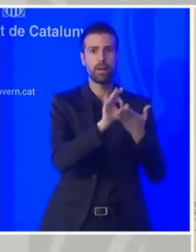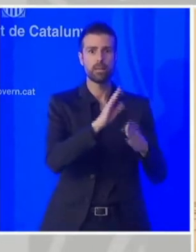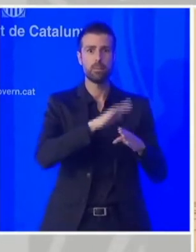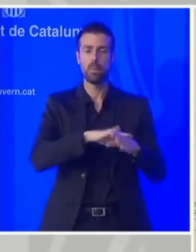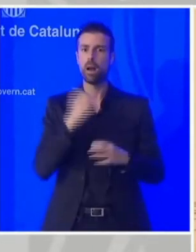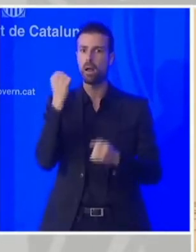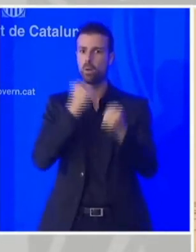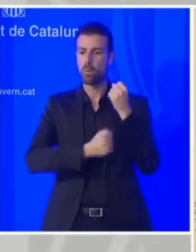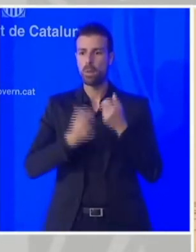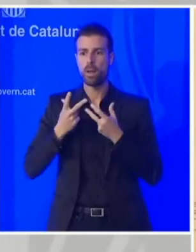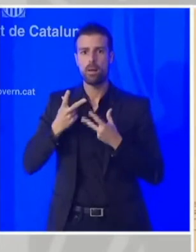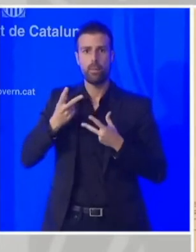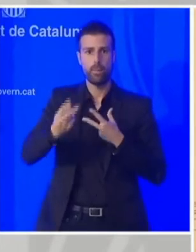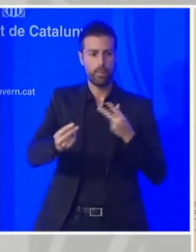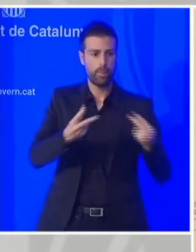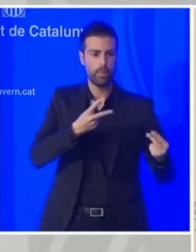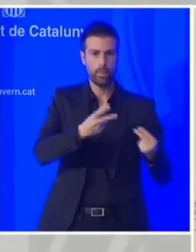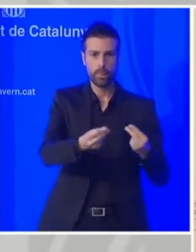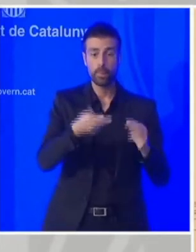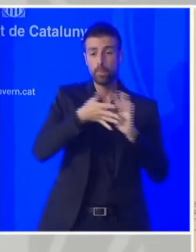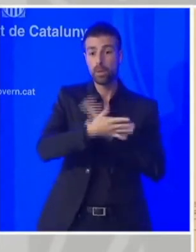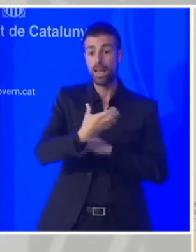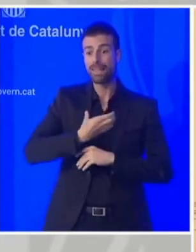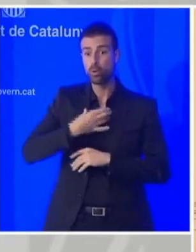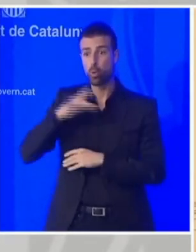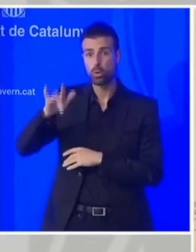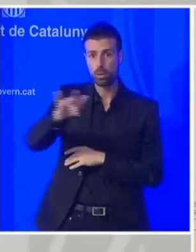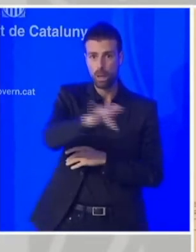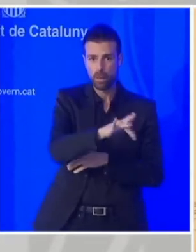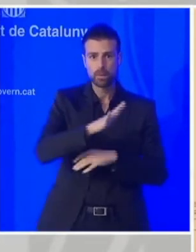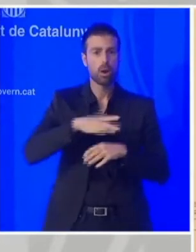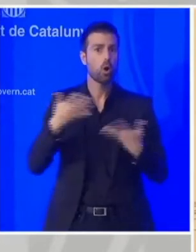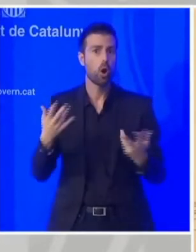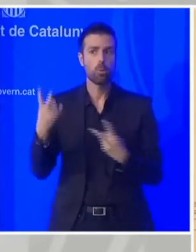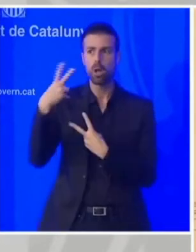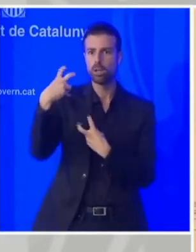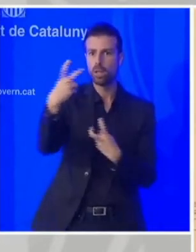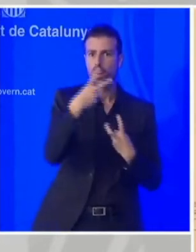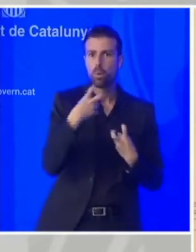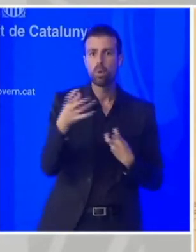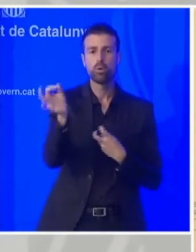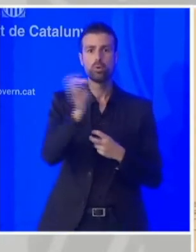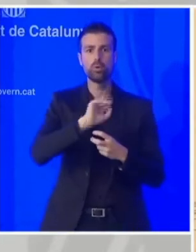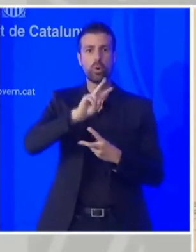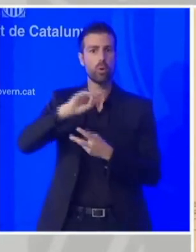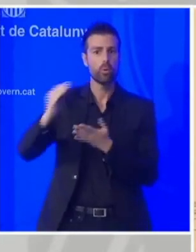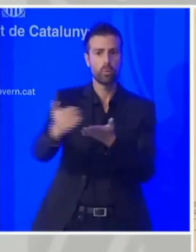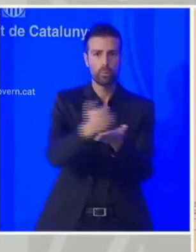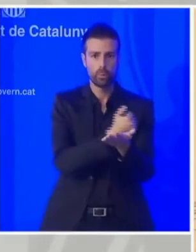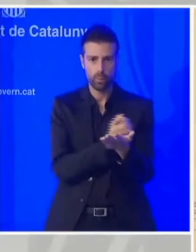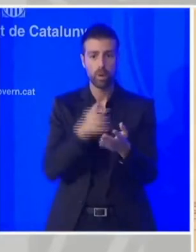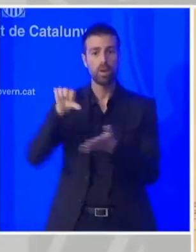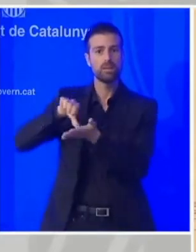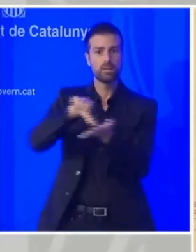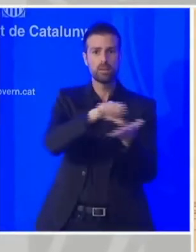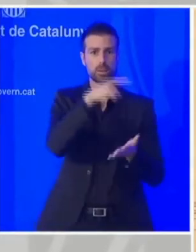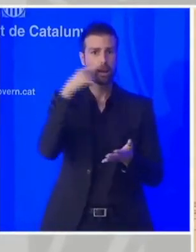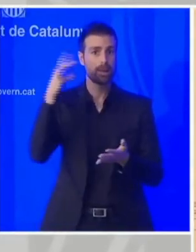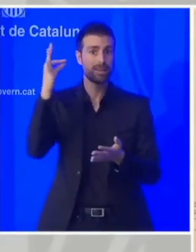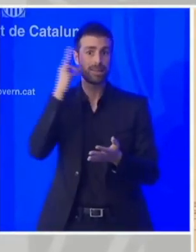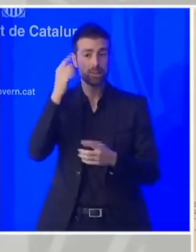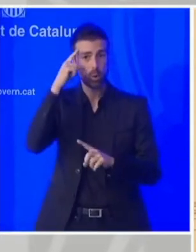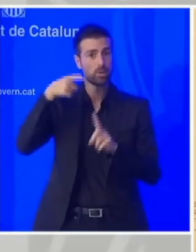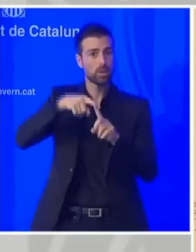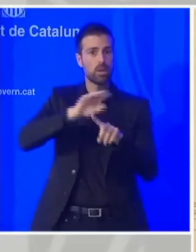després de l'estructura dels ajuntaments amb els tributs, amb els impostos dels ciutadans i ciutadanes, i que els volem invertir de la millor